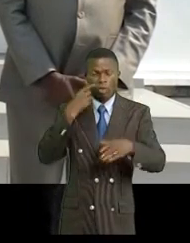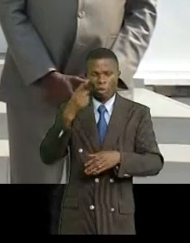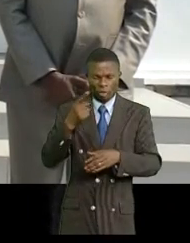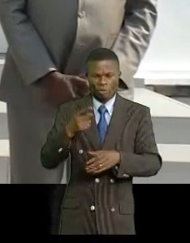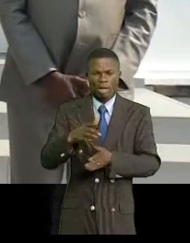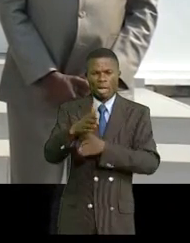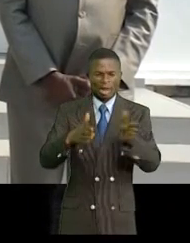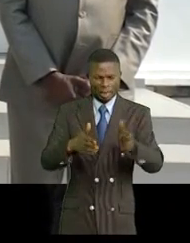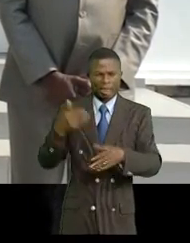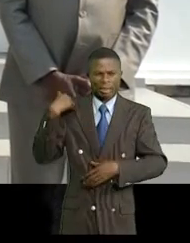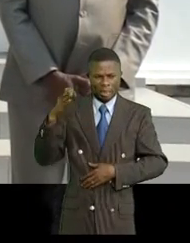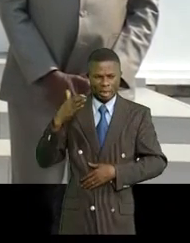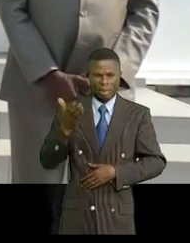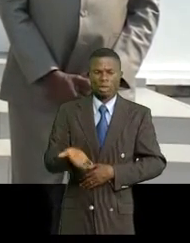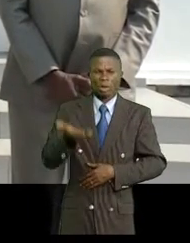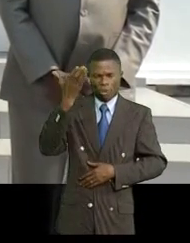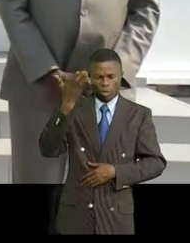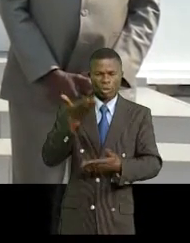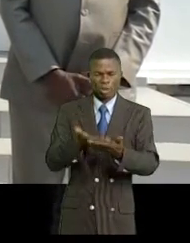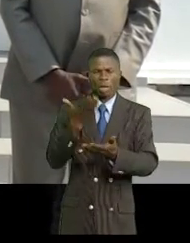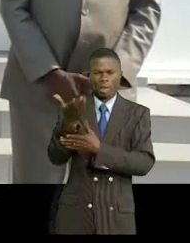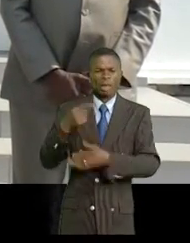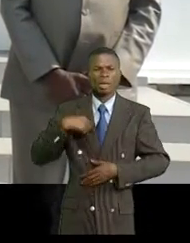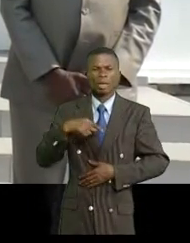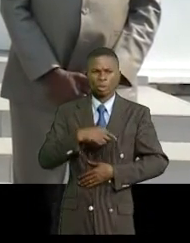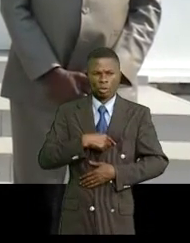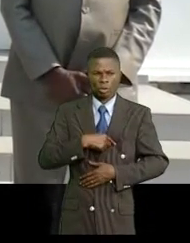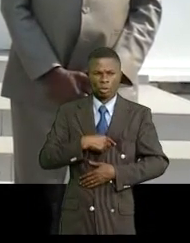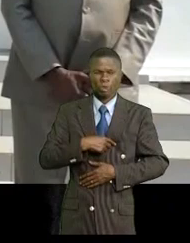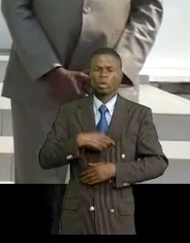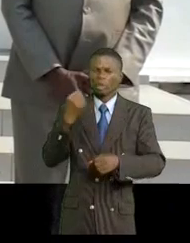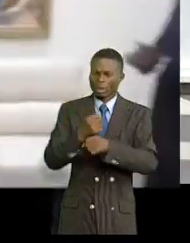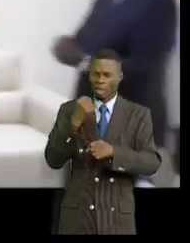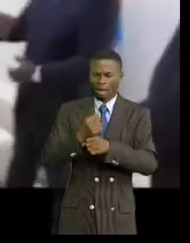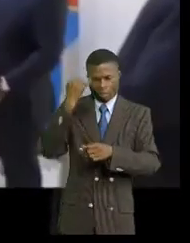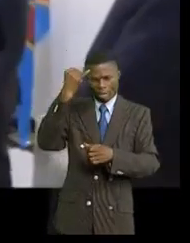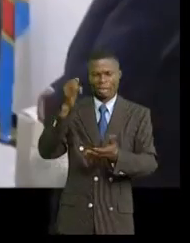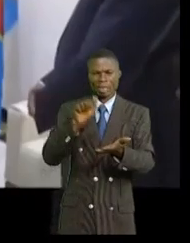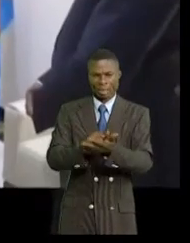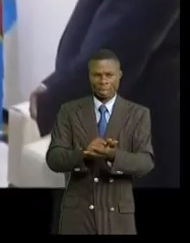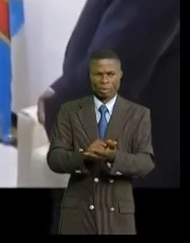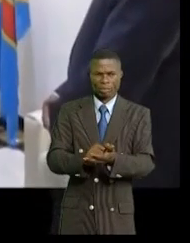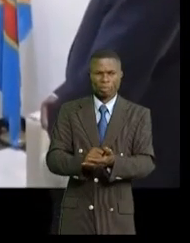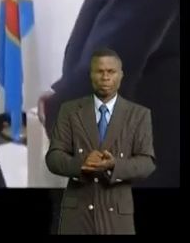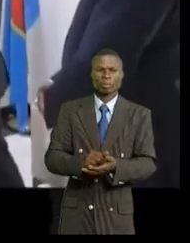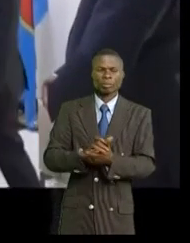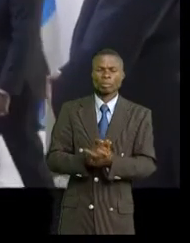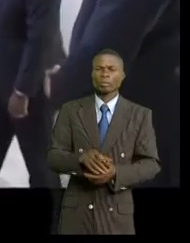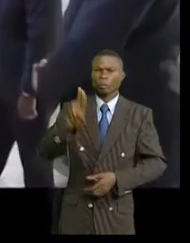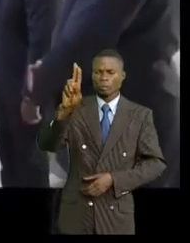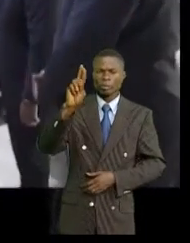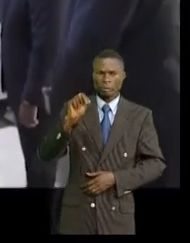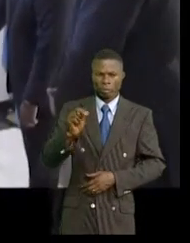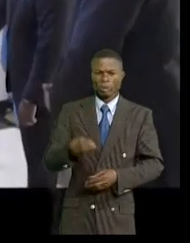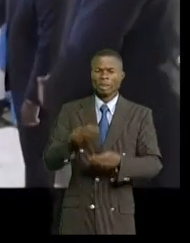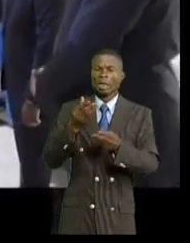recettes qui est en hausse et il nous a demandé de maintenir cet élan-là. Pour sa part, la Monusco entend offrir